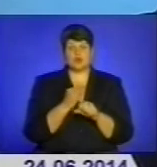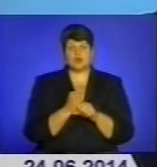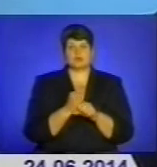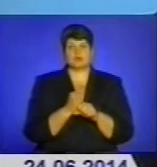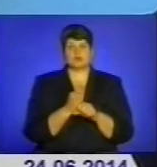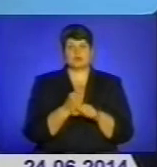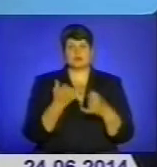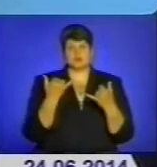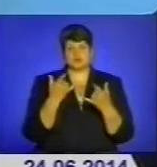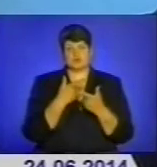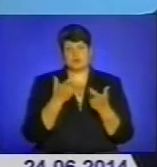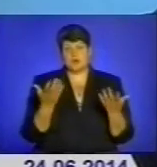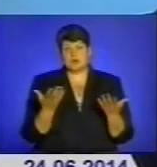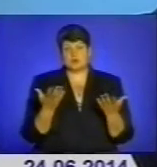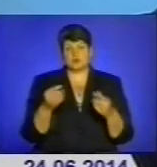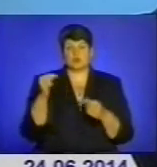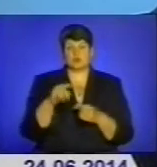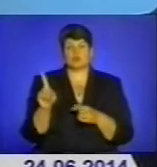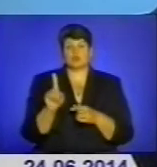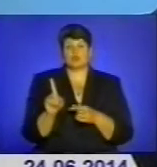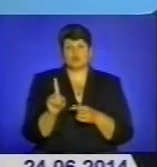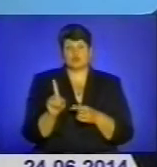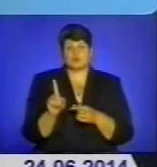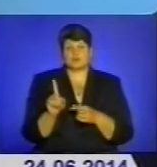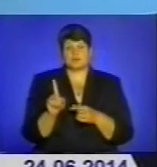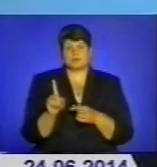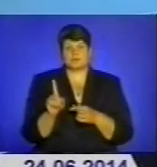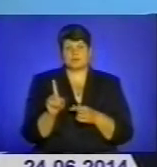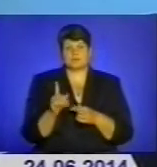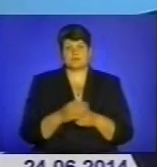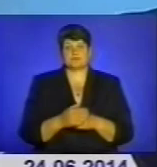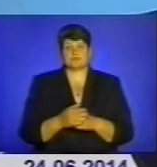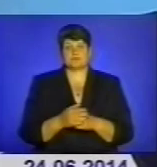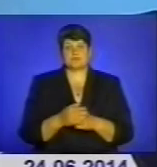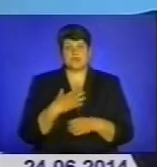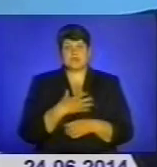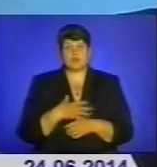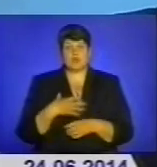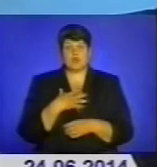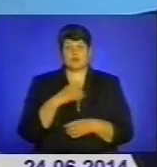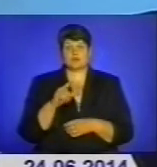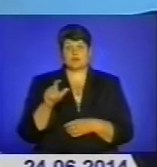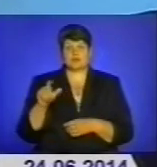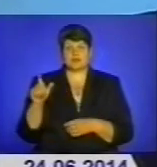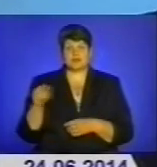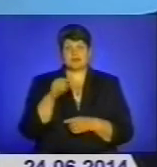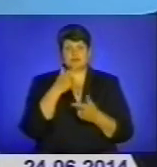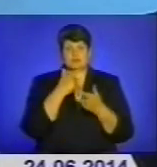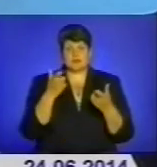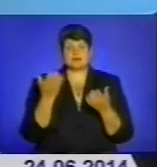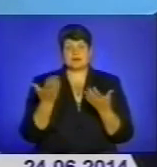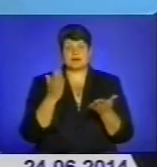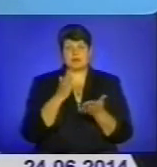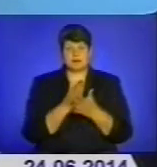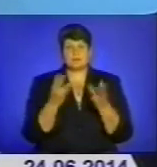на дану інформацію. Тому що попри стурбованість громадськості та інформація, яка існує, вона